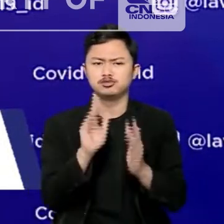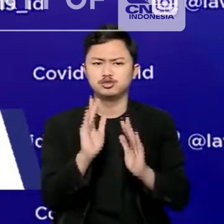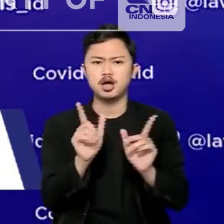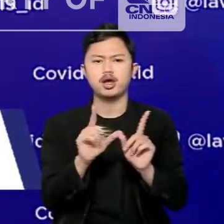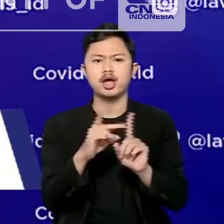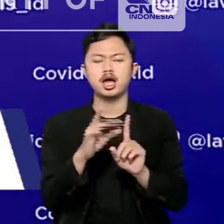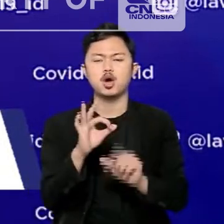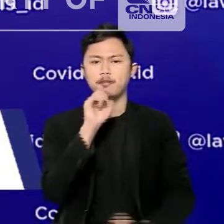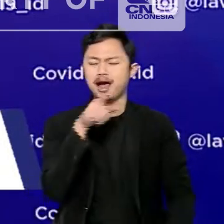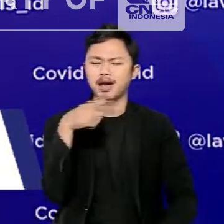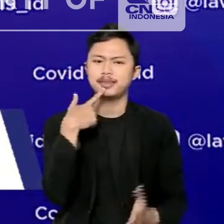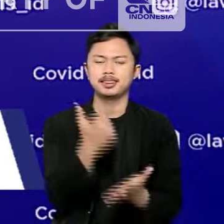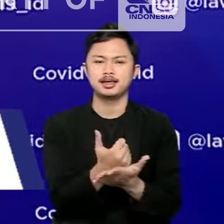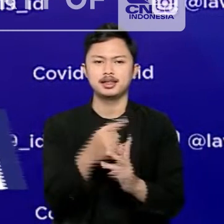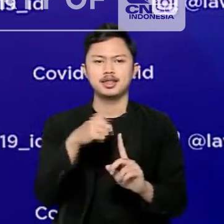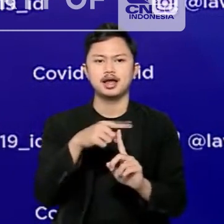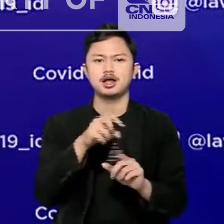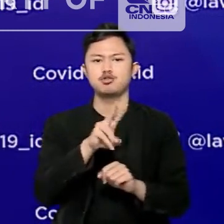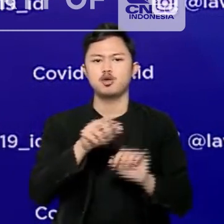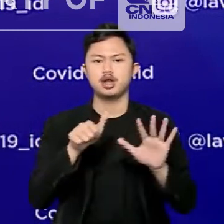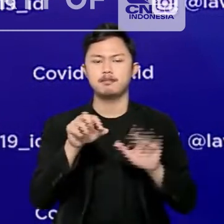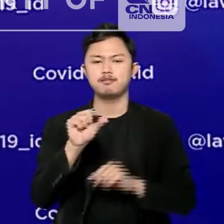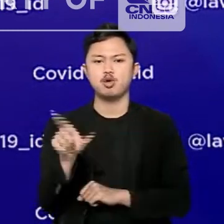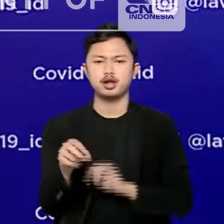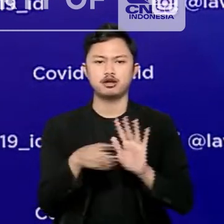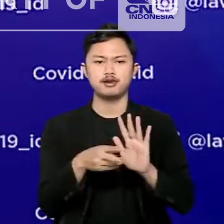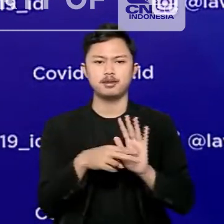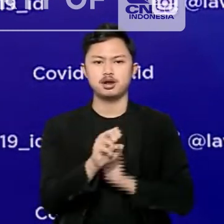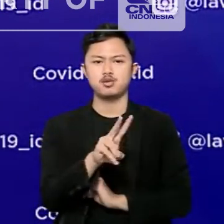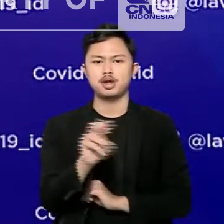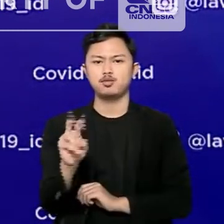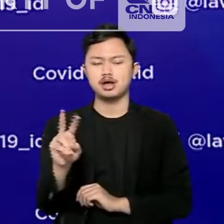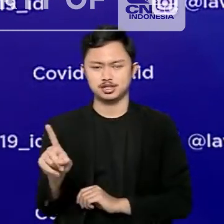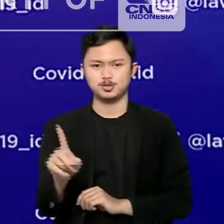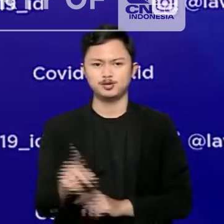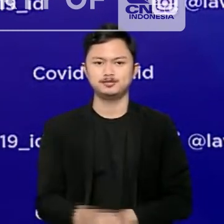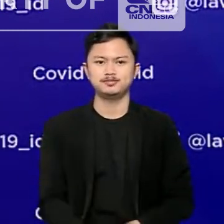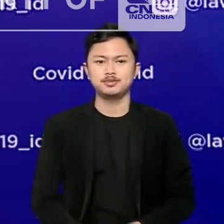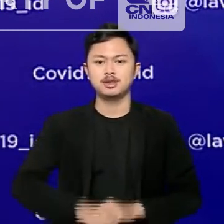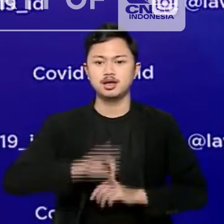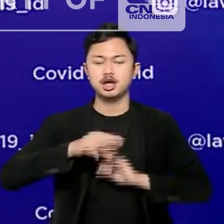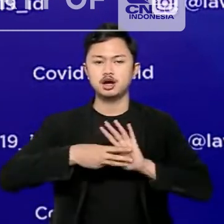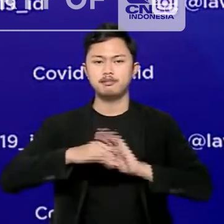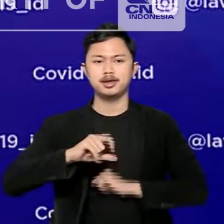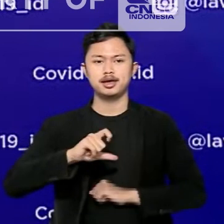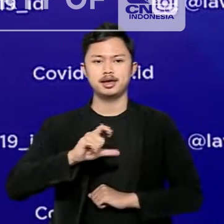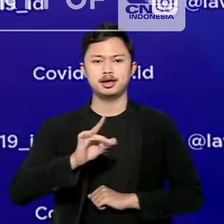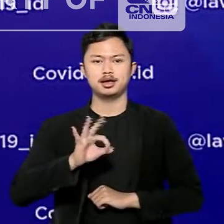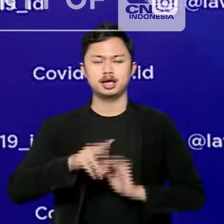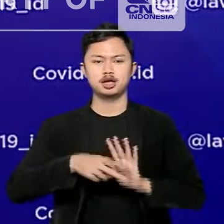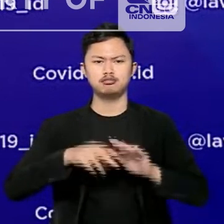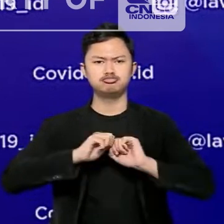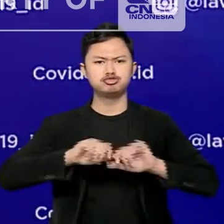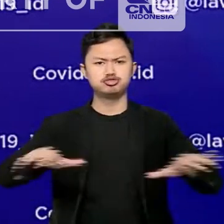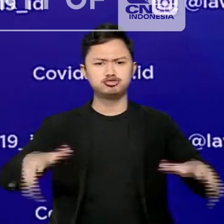oleh WHO pada tanggal 26 November 2021, varian Omikron saat ini telah